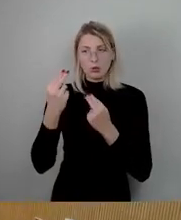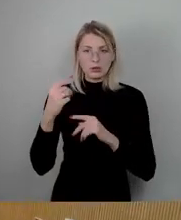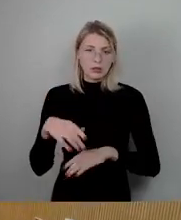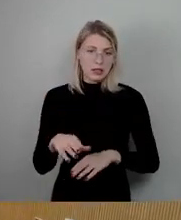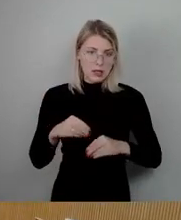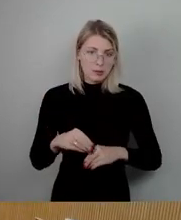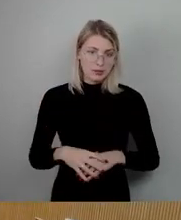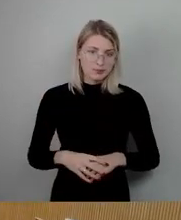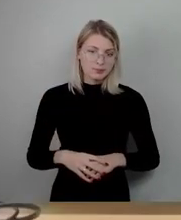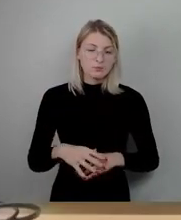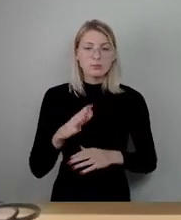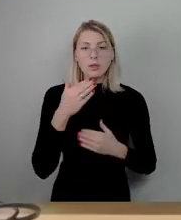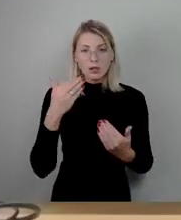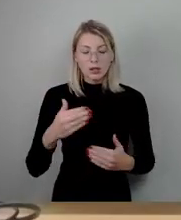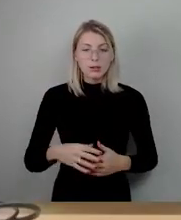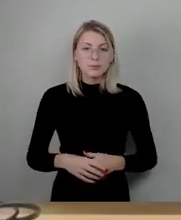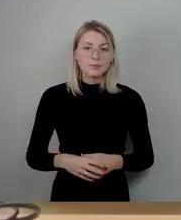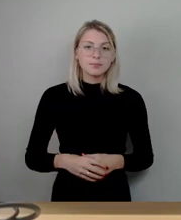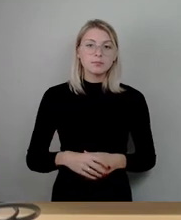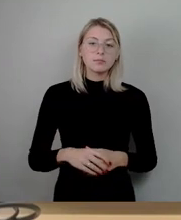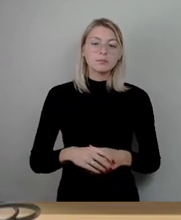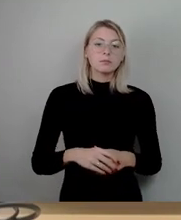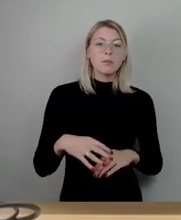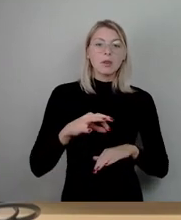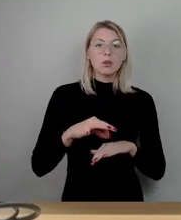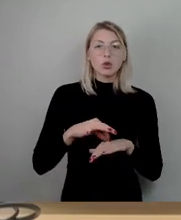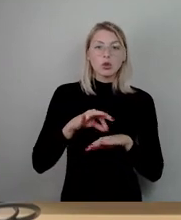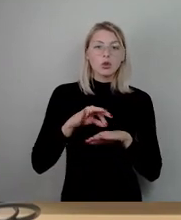Okay, dann hat sich noch Herr Dr. Schulte-Wissemann gemeldet. Bitte schön.